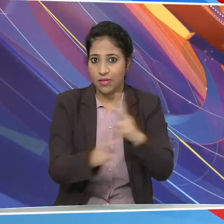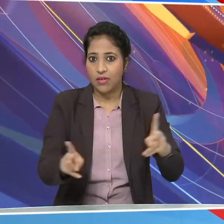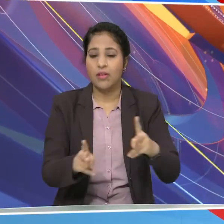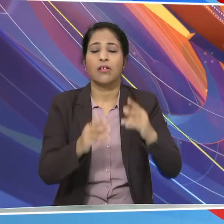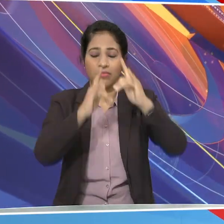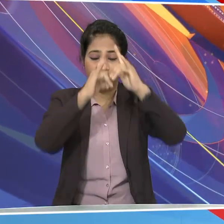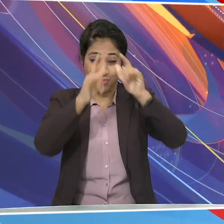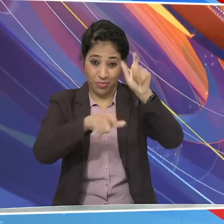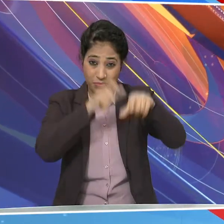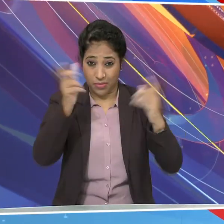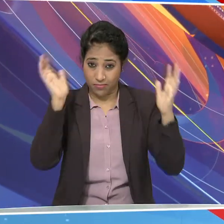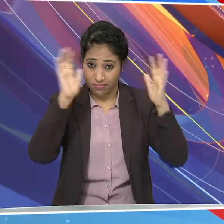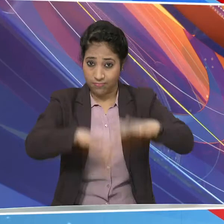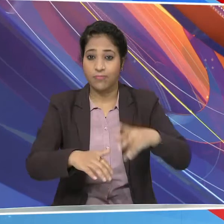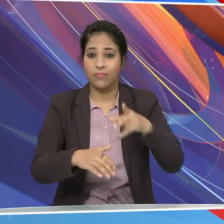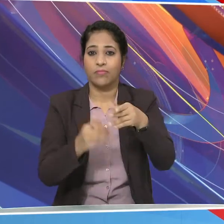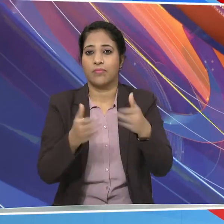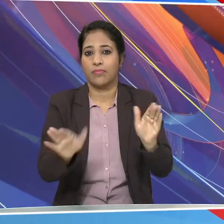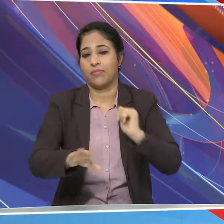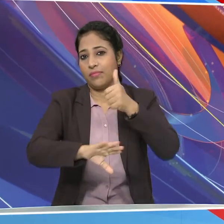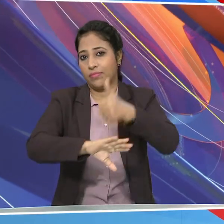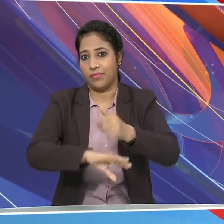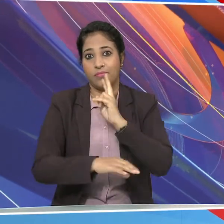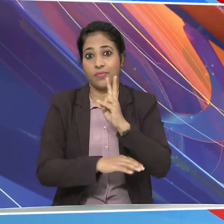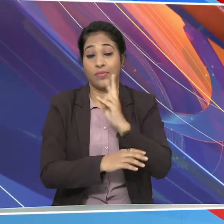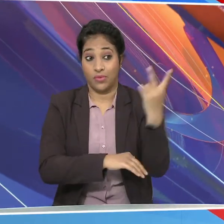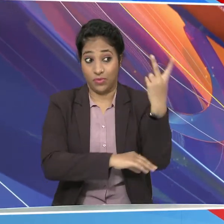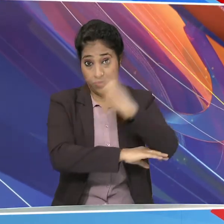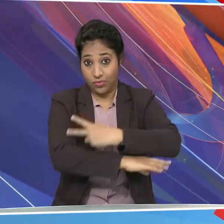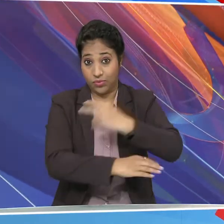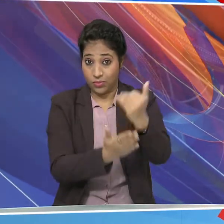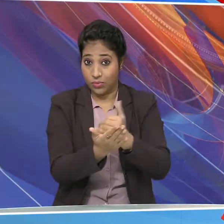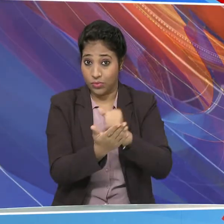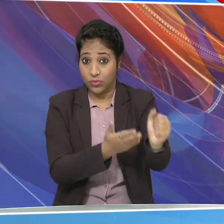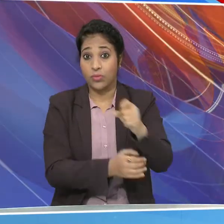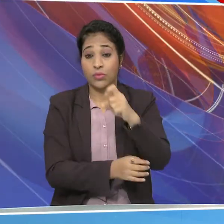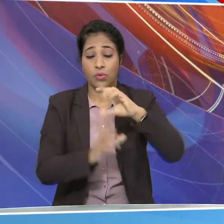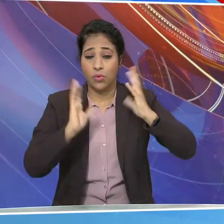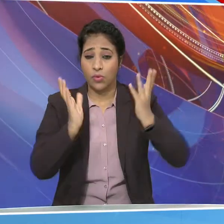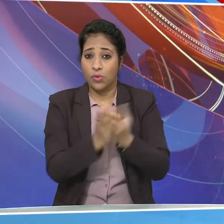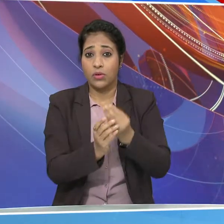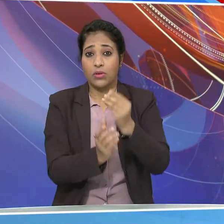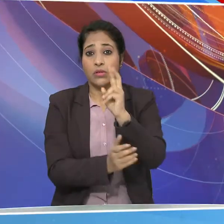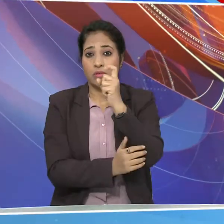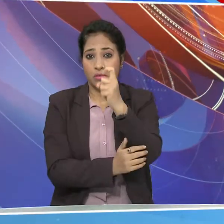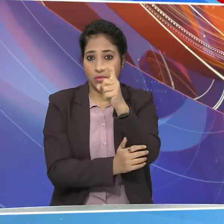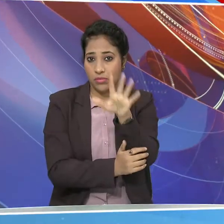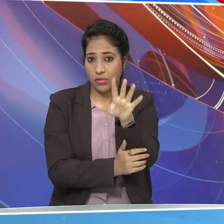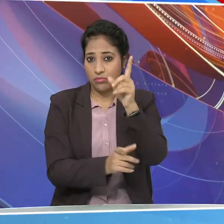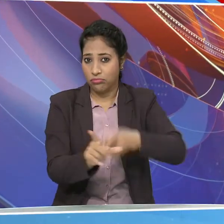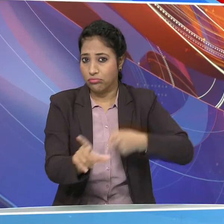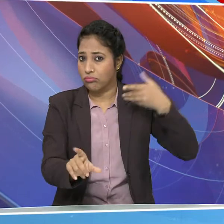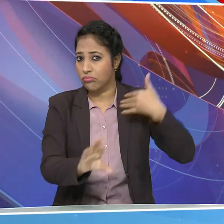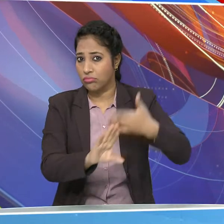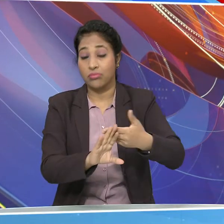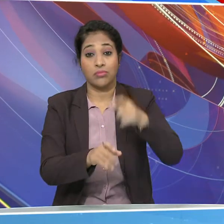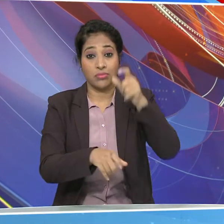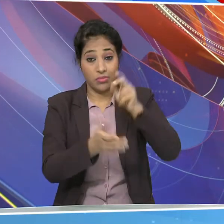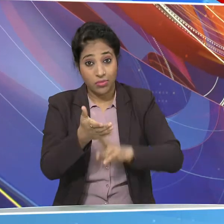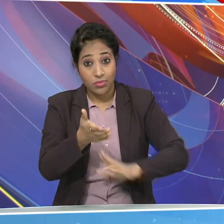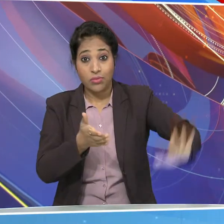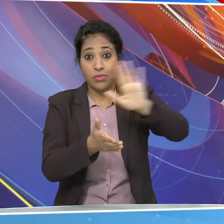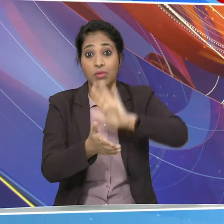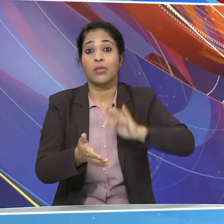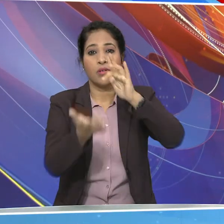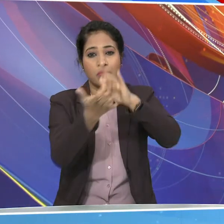करेंगी दो दिन का ये सम्मेलन मानवधिकारों के सार्वभाम खोशना की 75 वी वर्शकाट और राश्रिय मानवधिकार